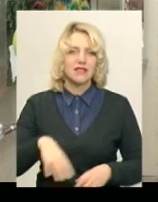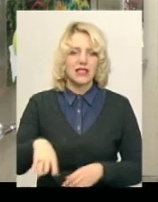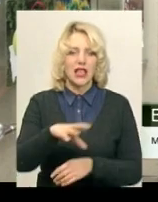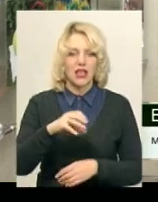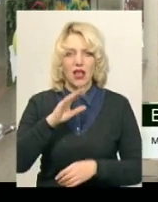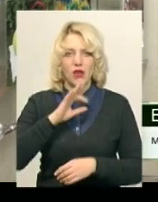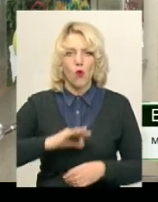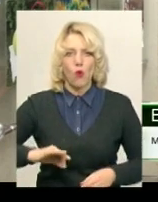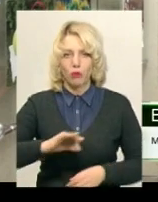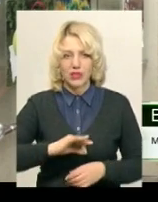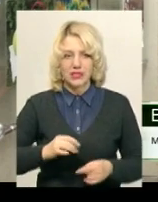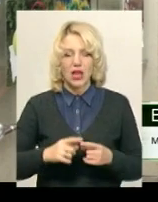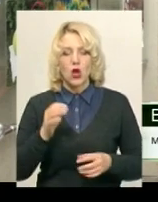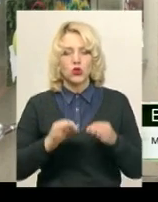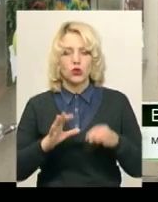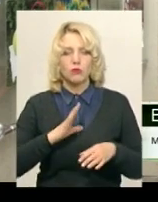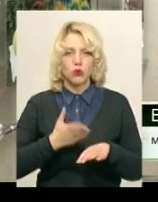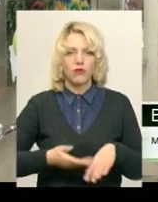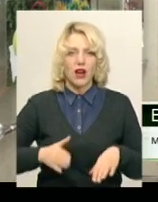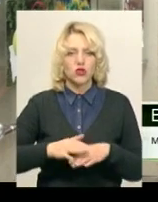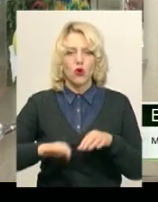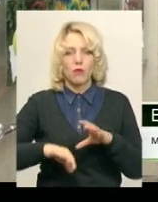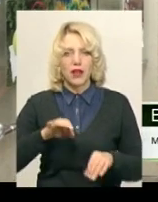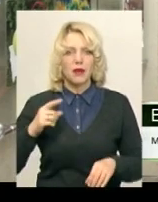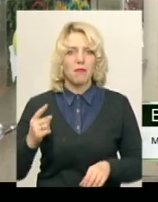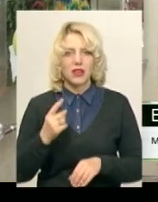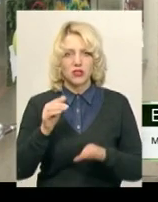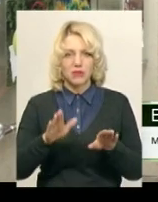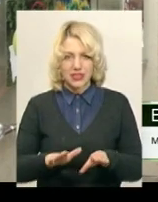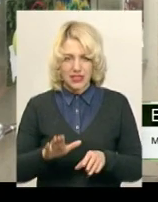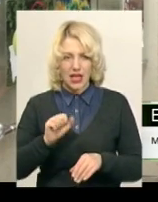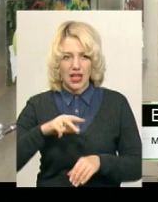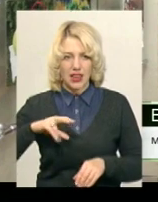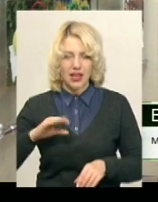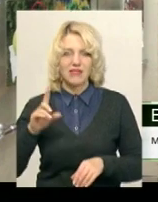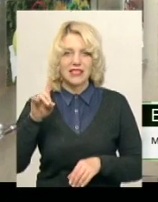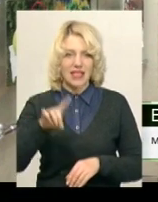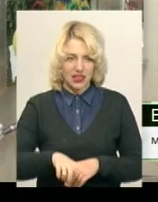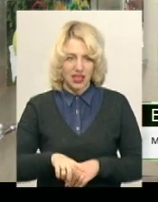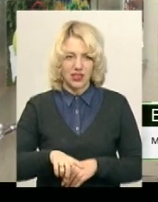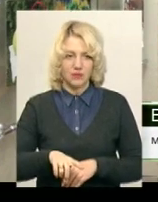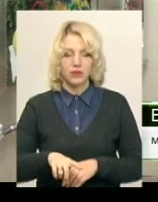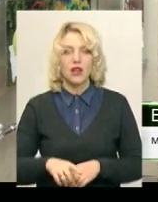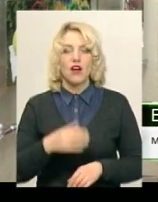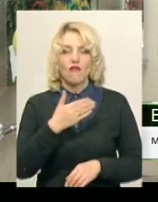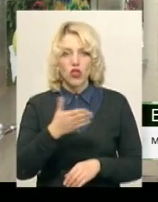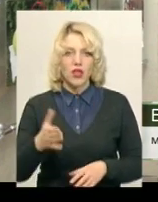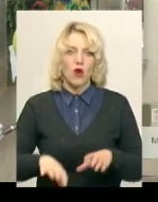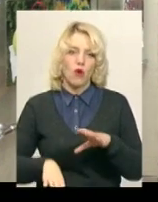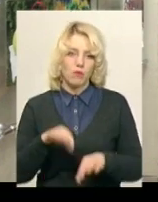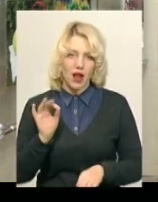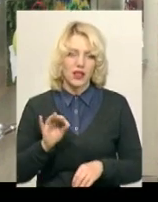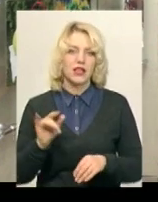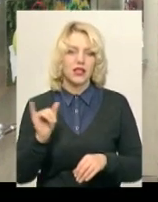членам журі було важко обрати перші місця, але все-таки вони обрали, ми